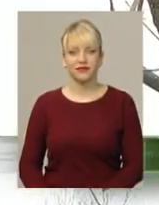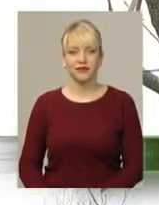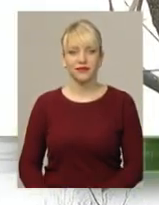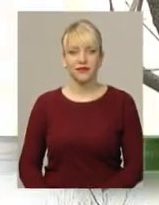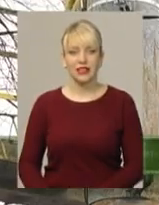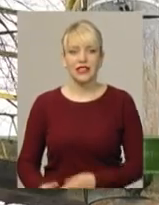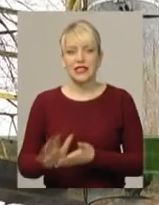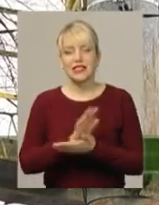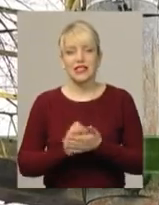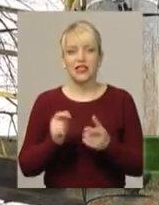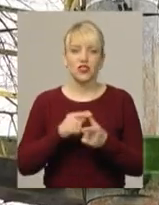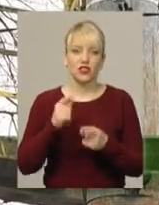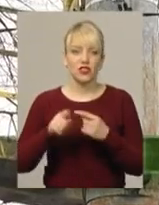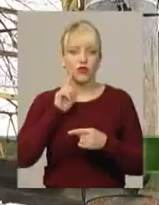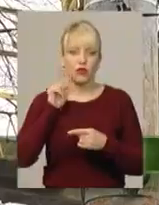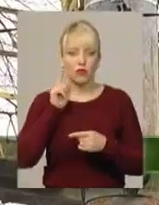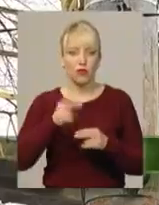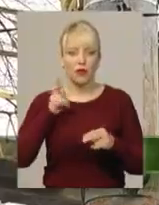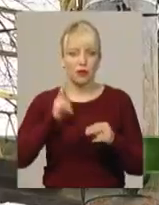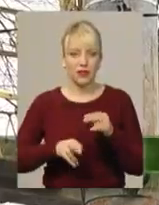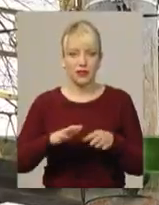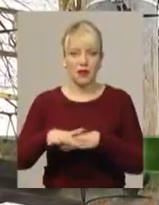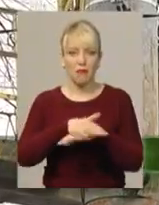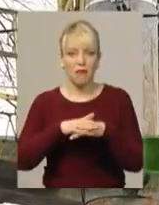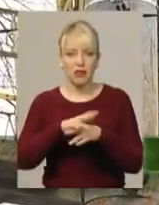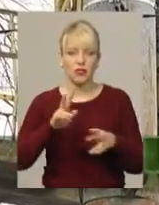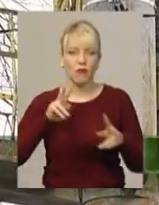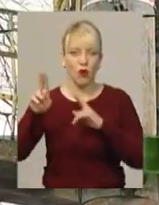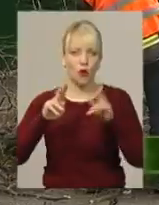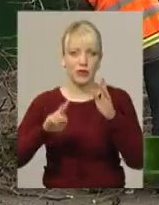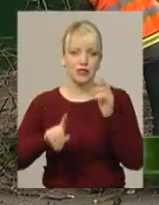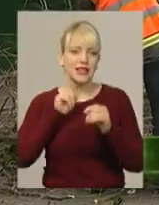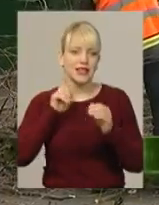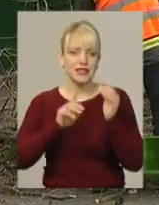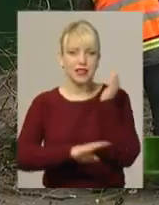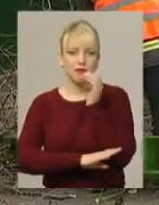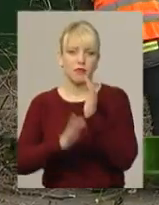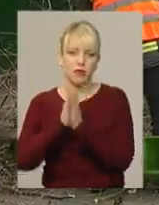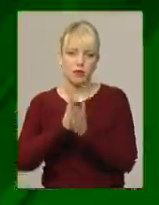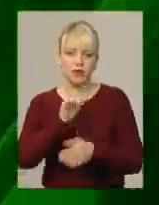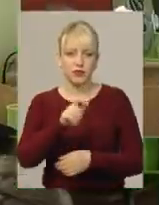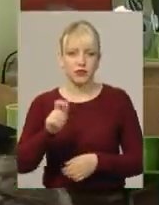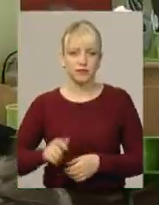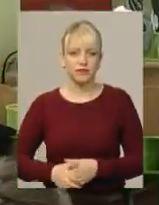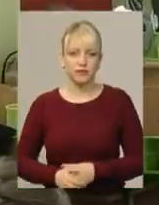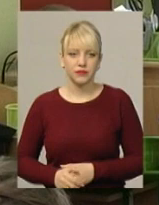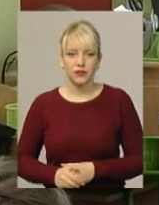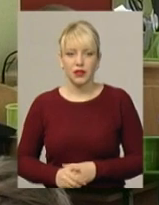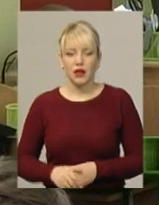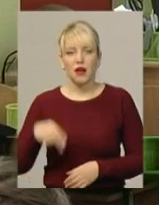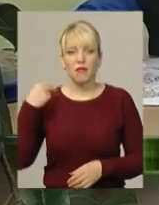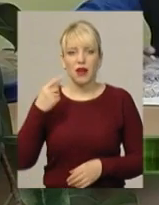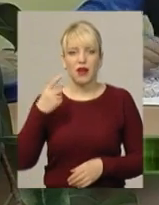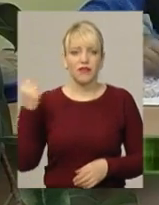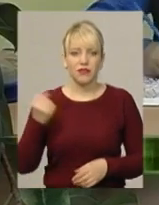Знищення чи омолодження? Припинити масову обрізку зелених насаджень просить жителька обласного центру. Перерва в